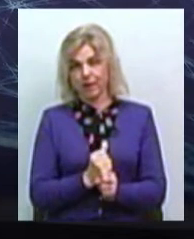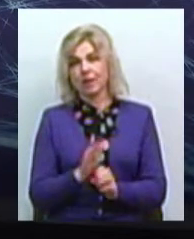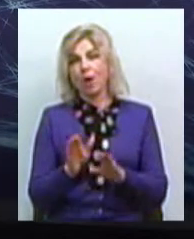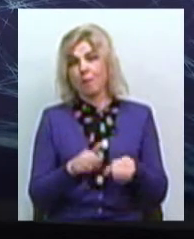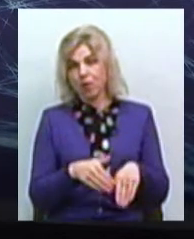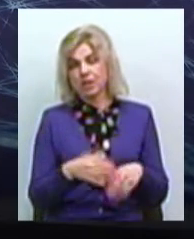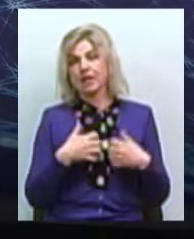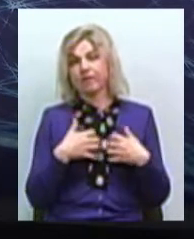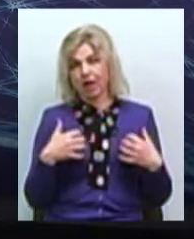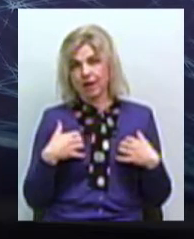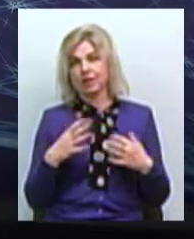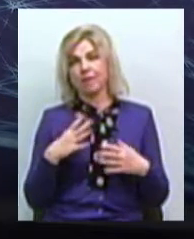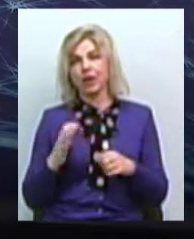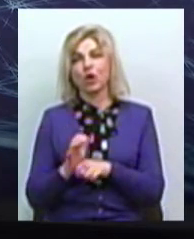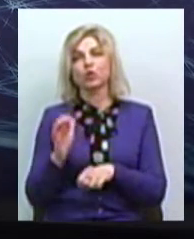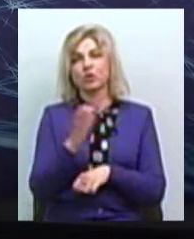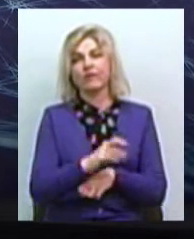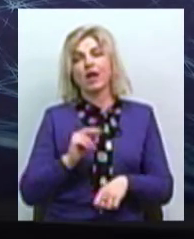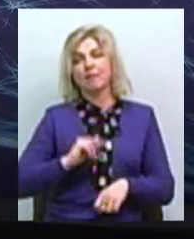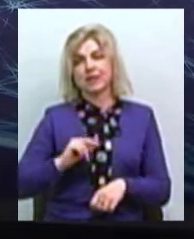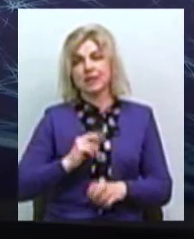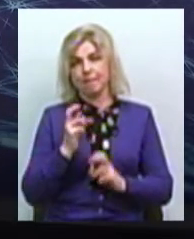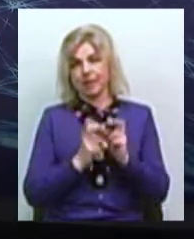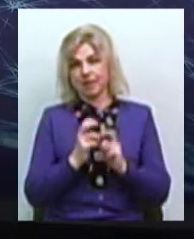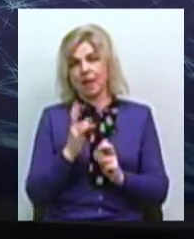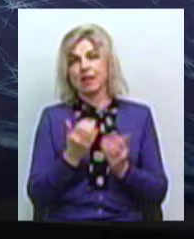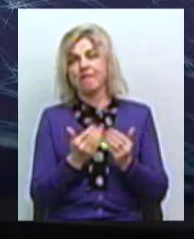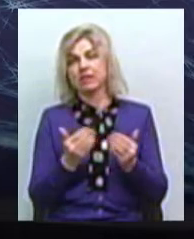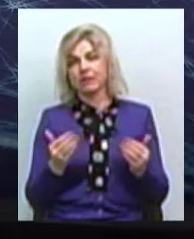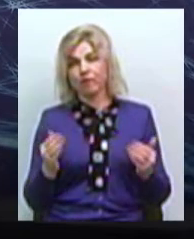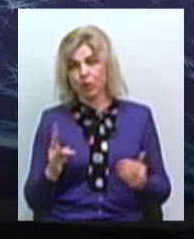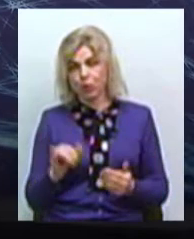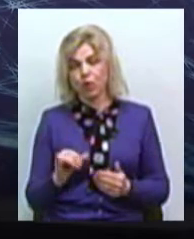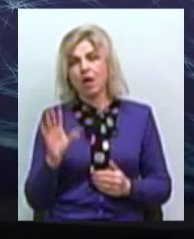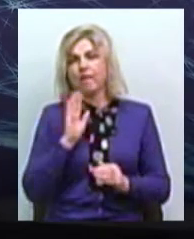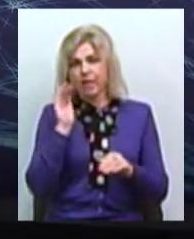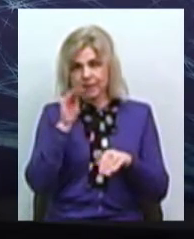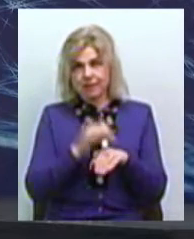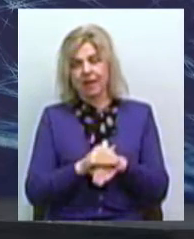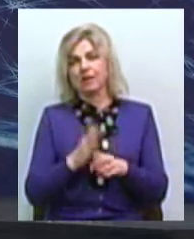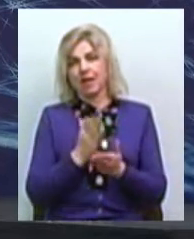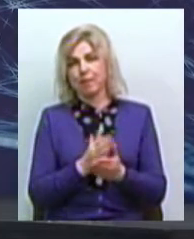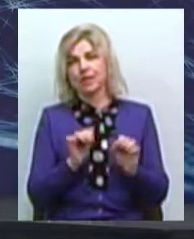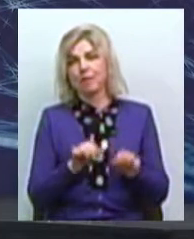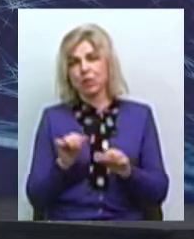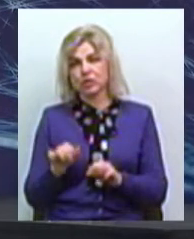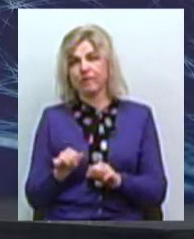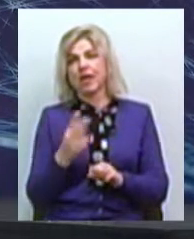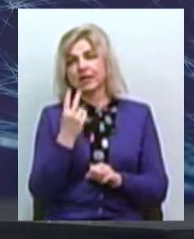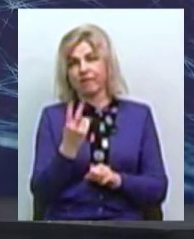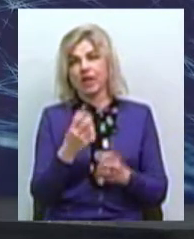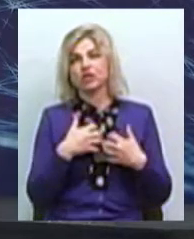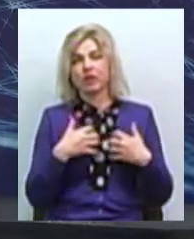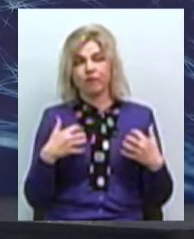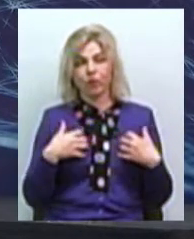звичайно, тварини так само були доставлені працівниками підприємства до нас на виставку. І весь день мали можливість бути прилаштовані. Дві тваринки з